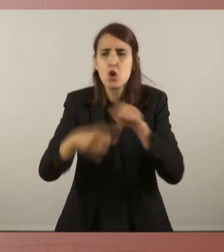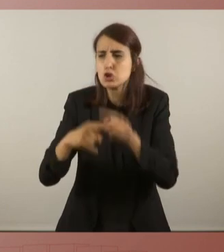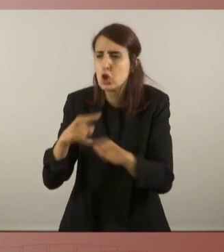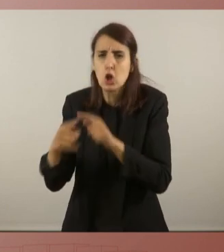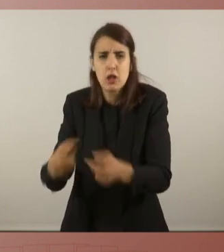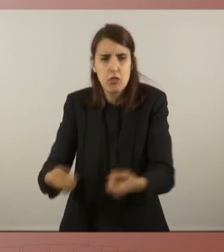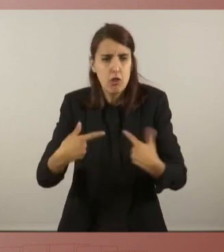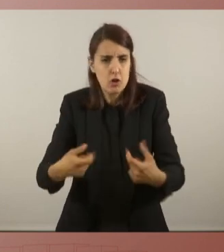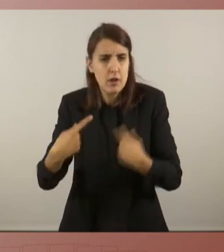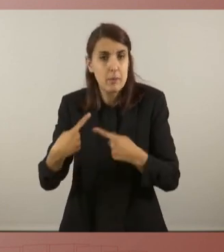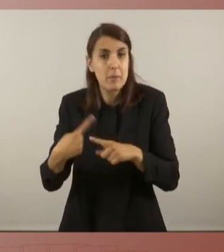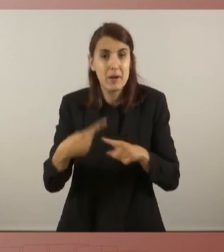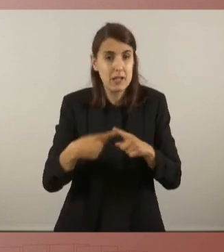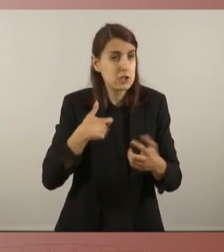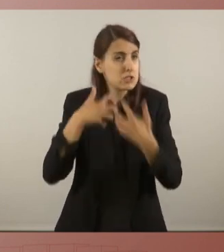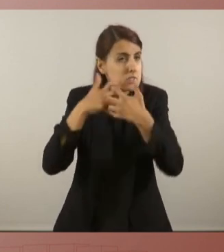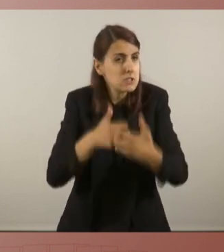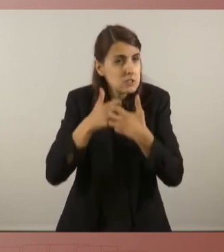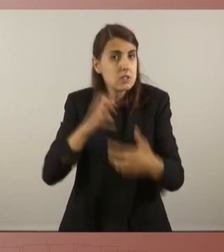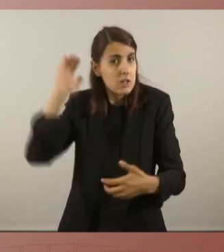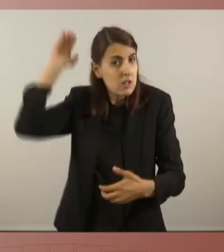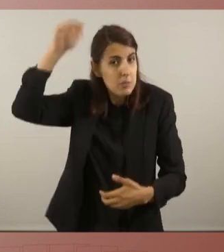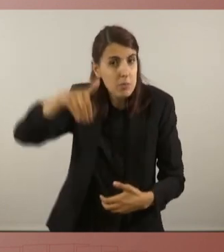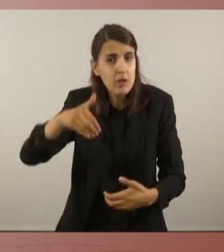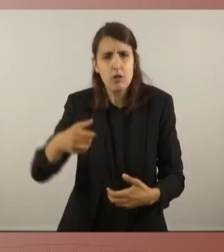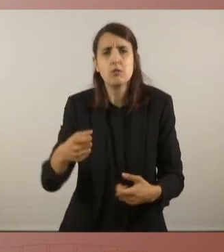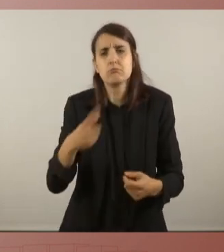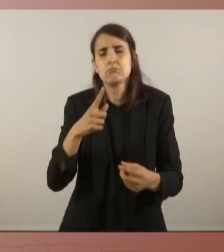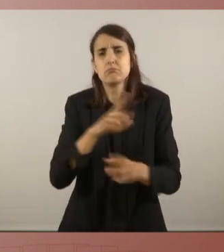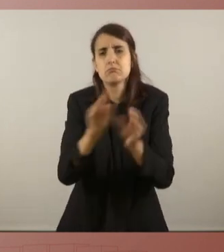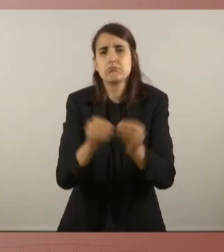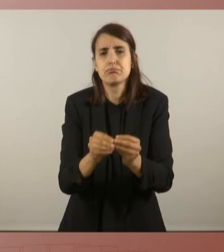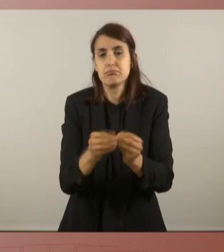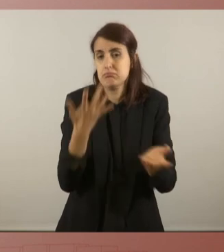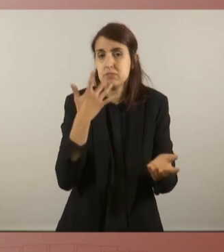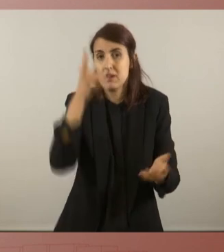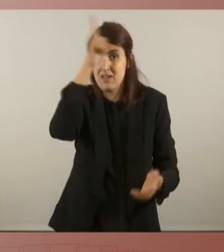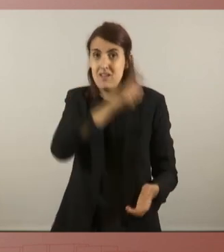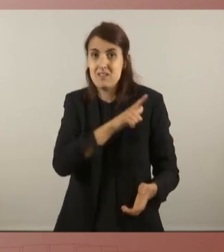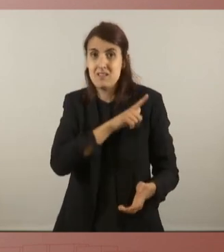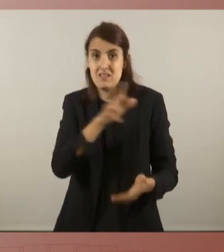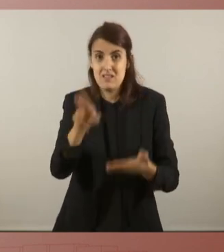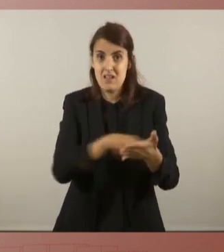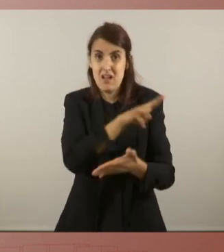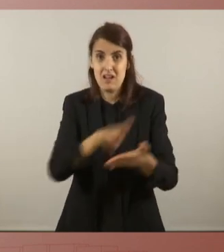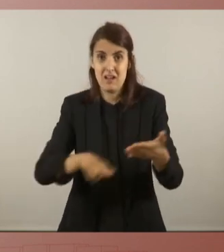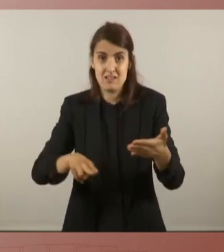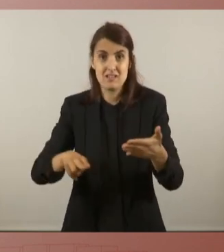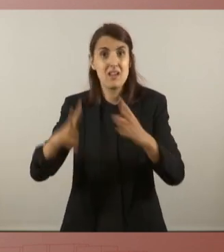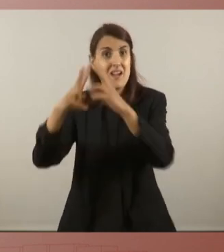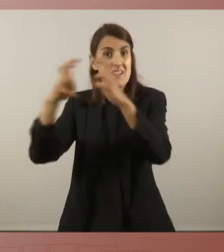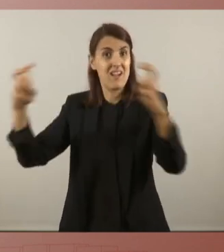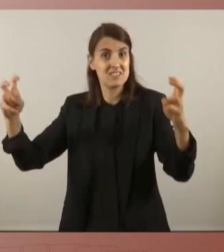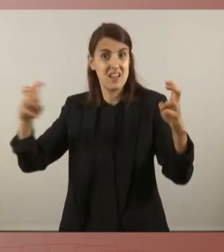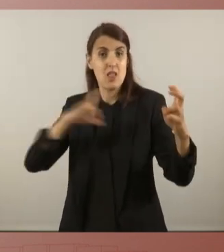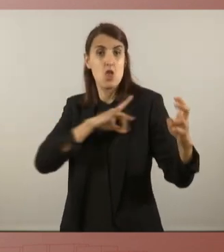esforços que es facin per ella. I si bandegeu l'exèrcit anglès i seu la bandera verda sobre el castell de Bolín, a no